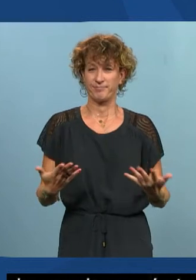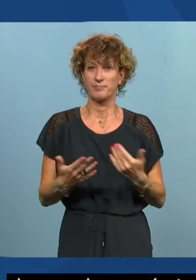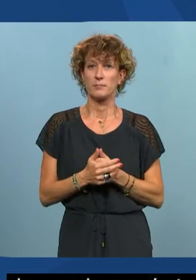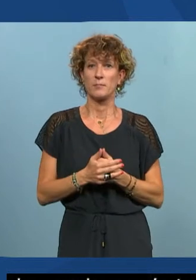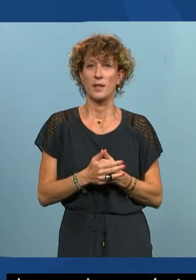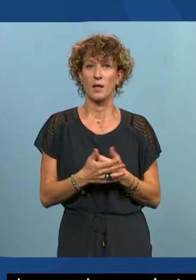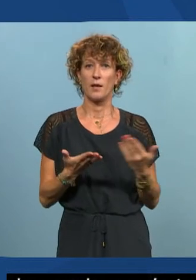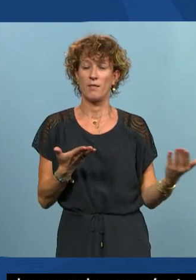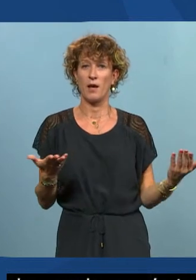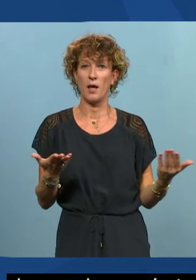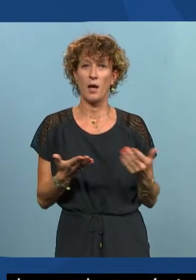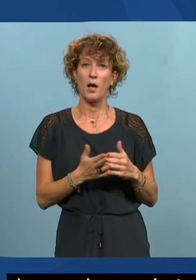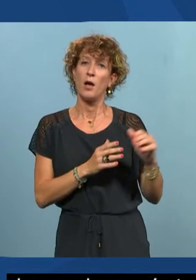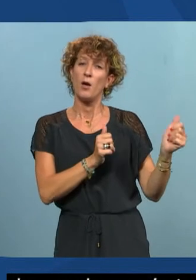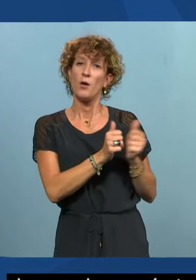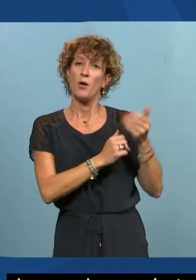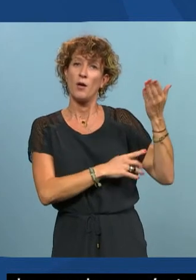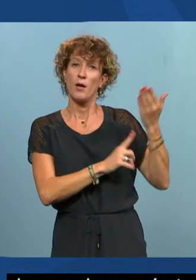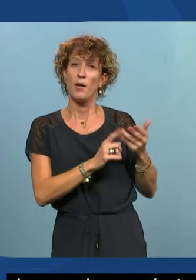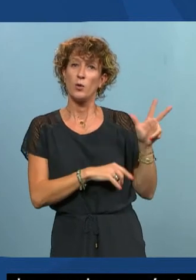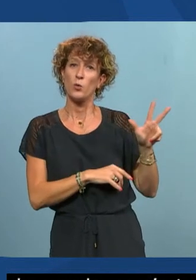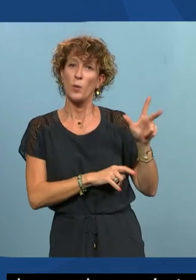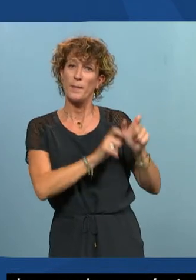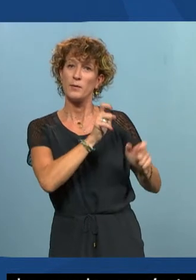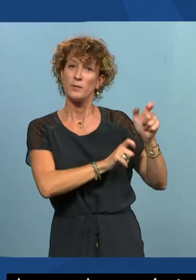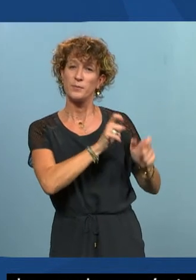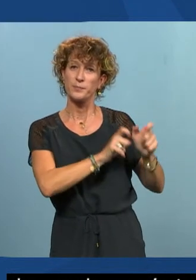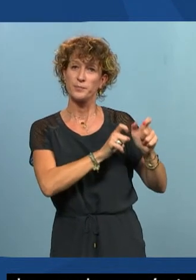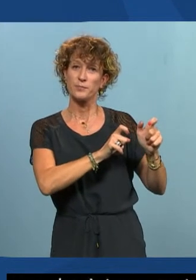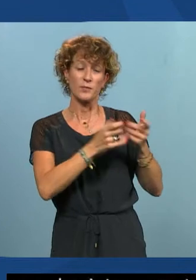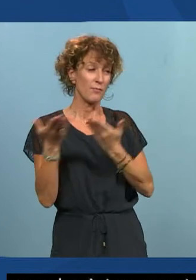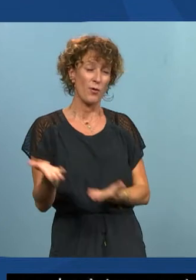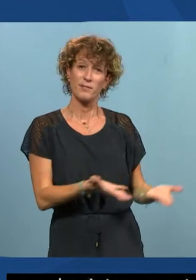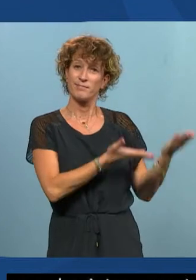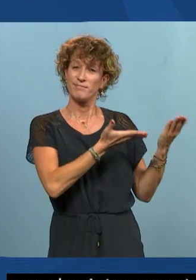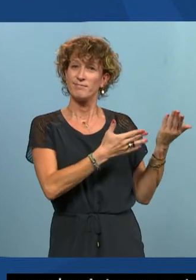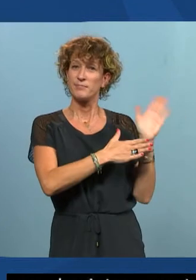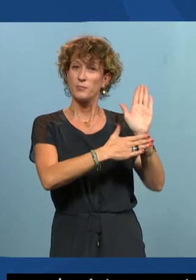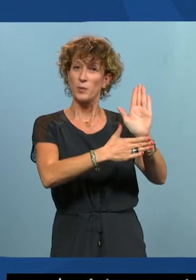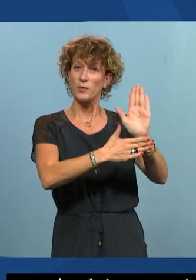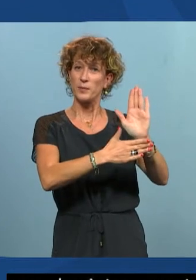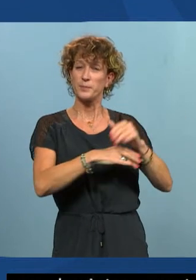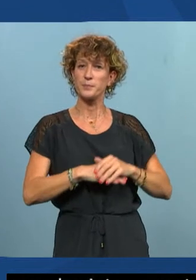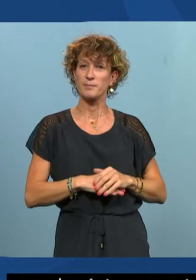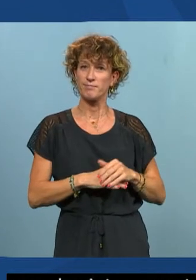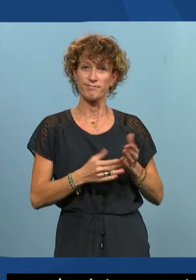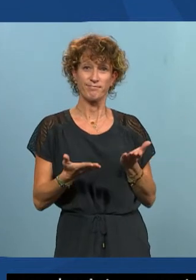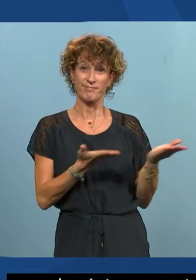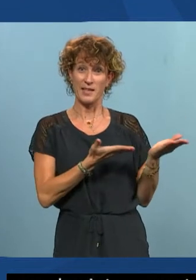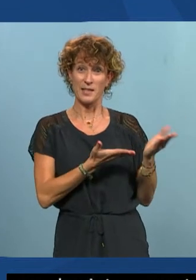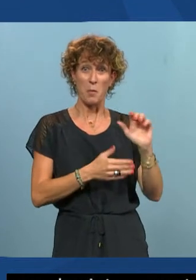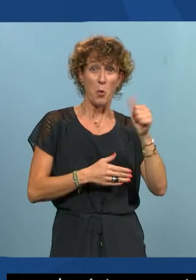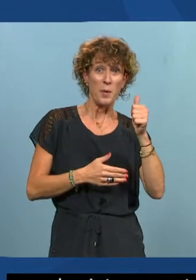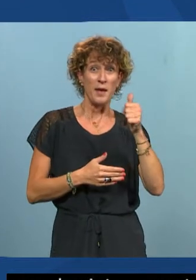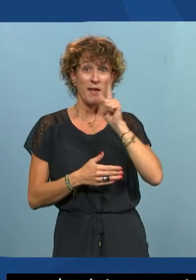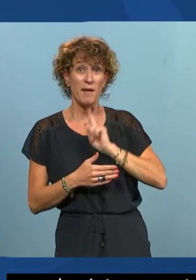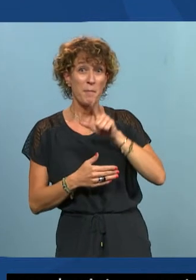écoutez, voilà. Je suis avec trois intervenants et je vous laisse vous présenter. Allez-y. Le premier ou la